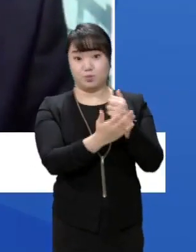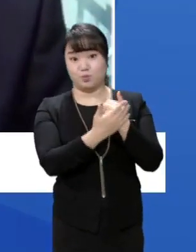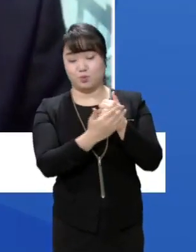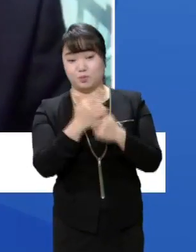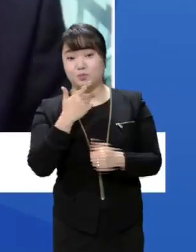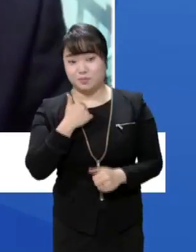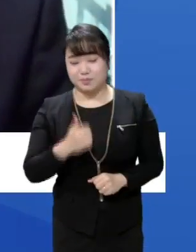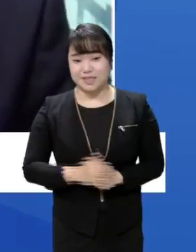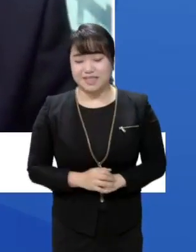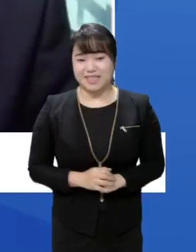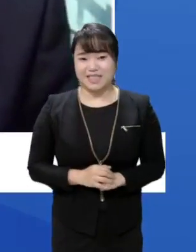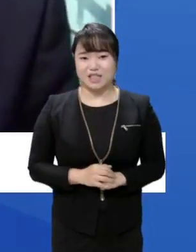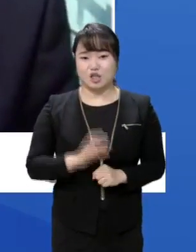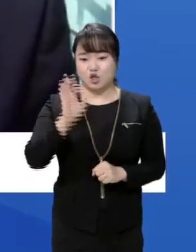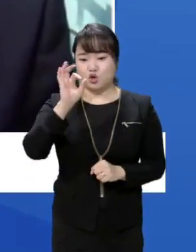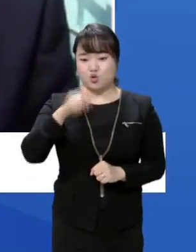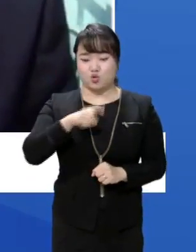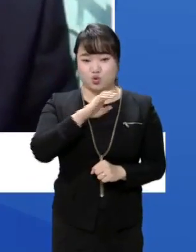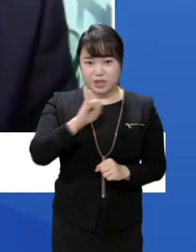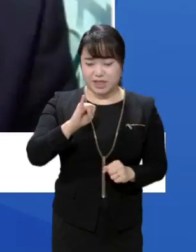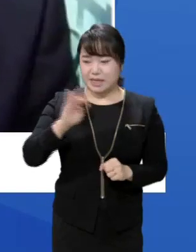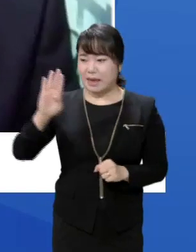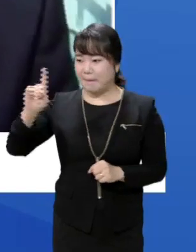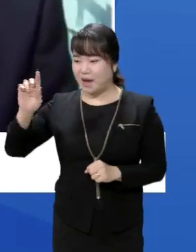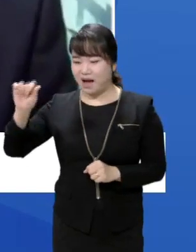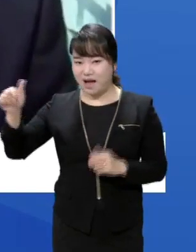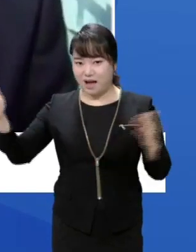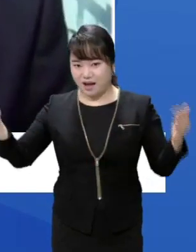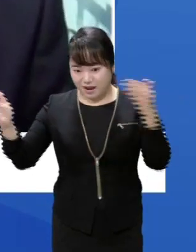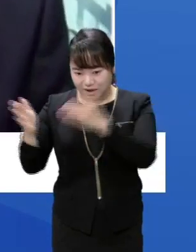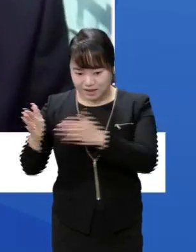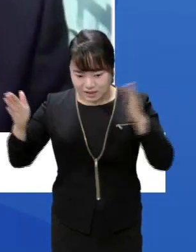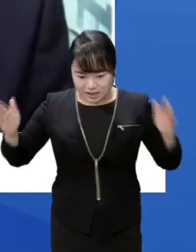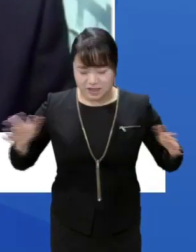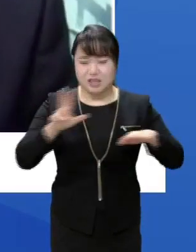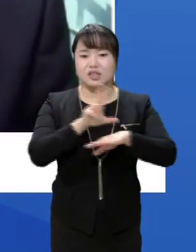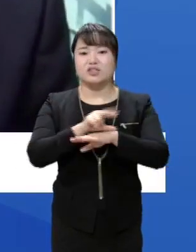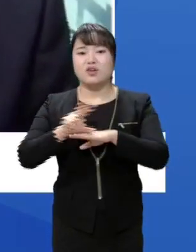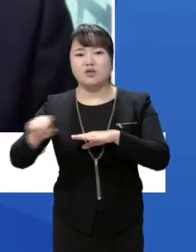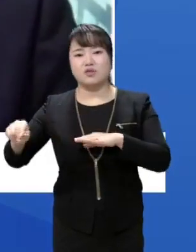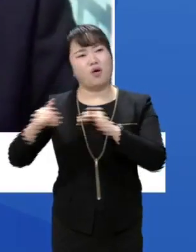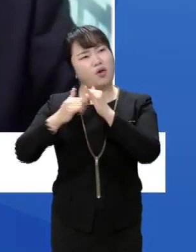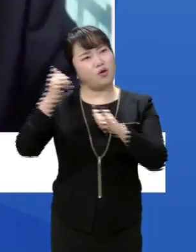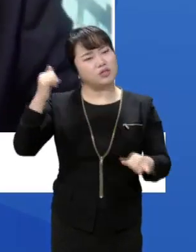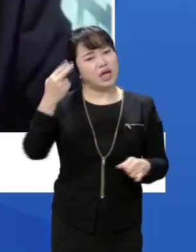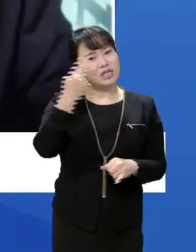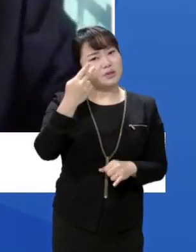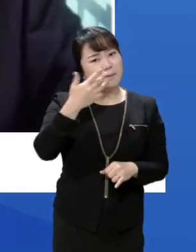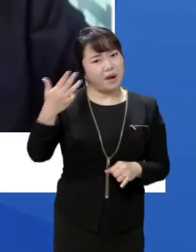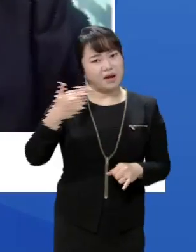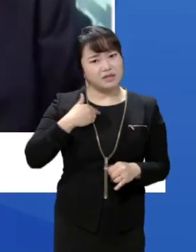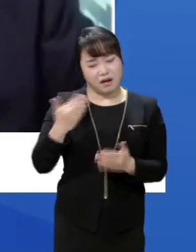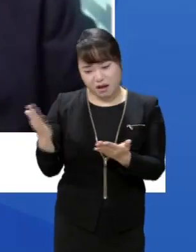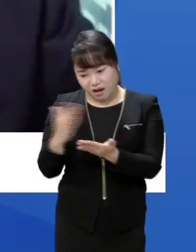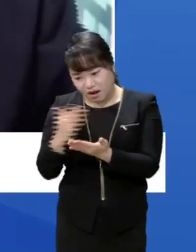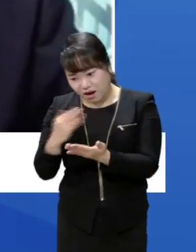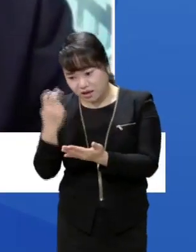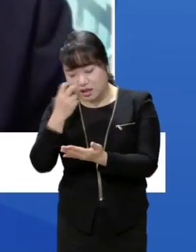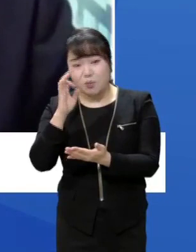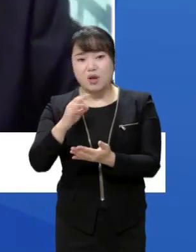함께 했습니다. 우위방학 경전철은 역사가 깊습니다. 2008년도부터인가요. 제가 기록을 보니까